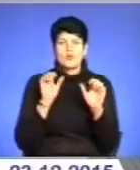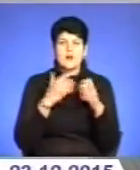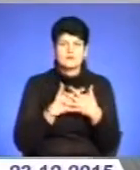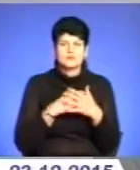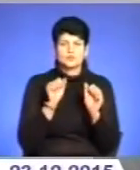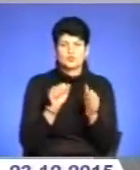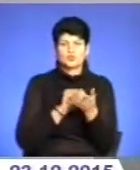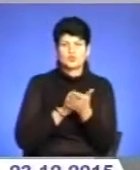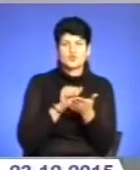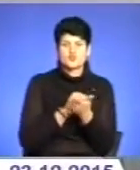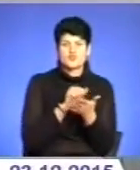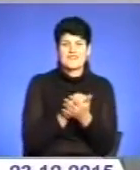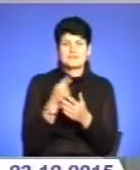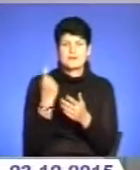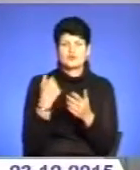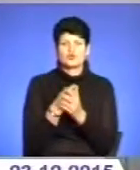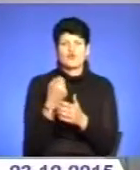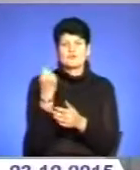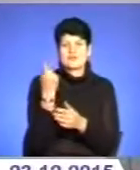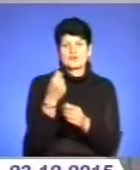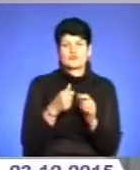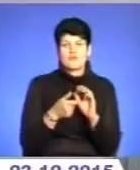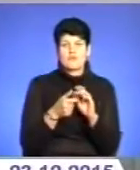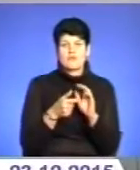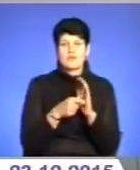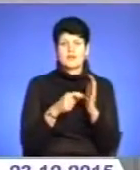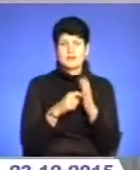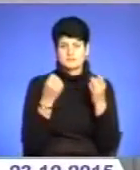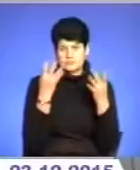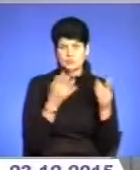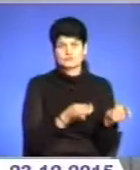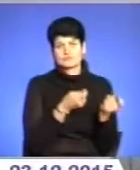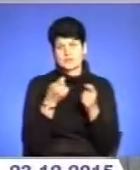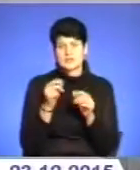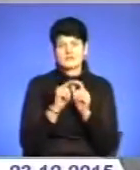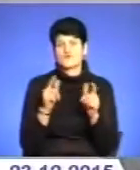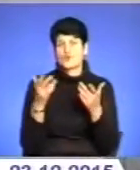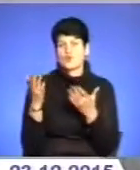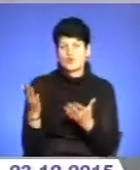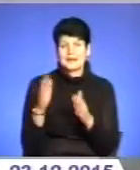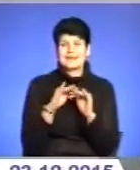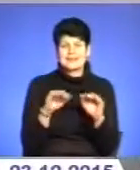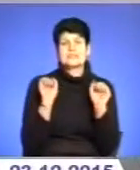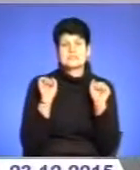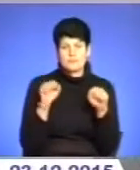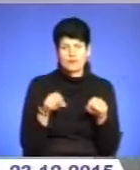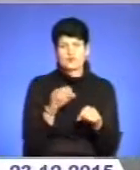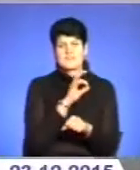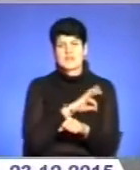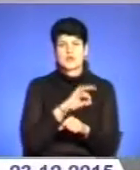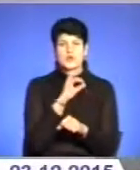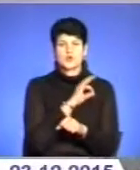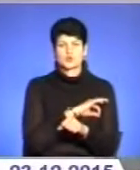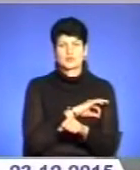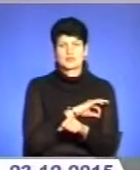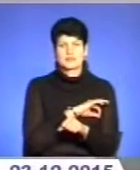плакати від 1 до 11 клас і просто принести в школу. І діти зможуть їх використовувати для